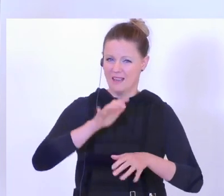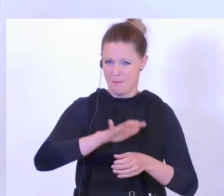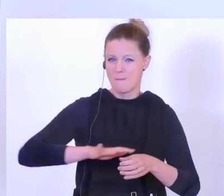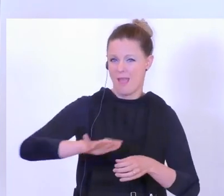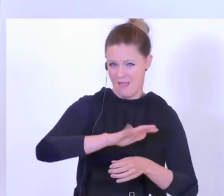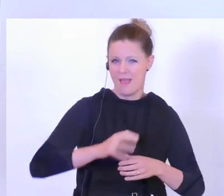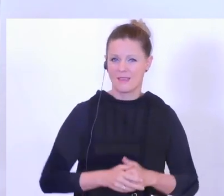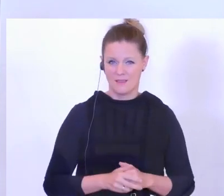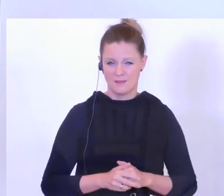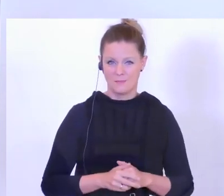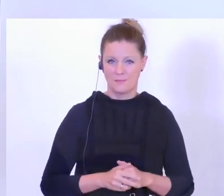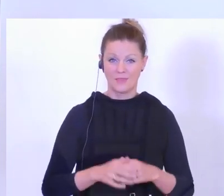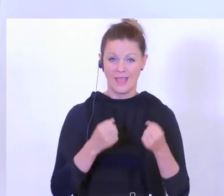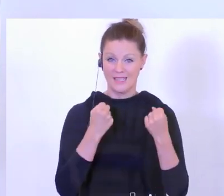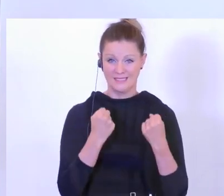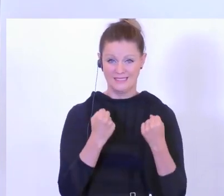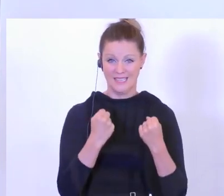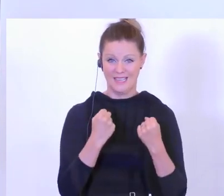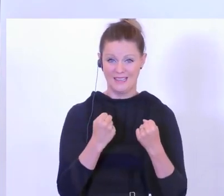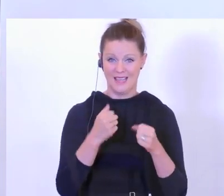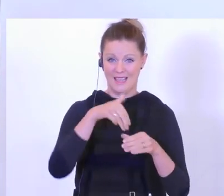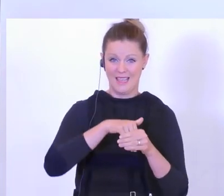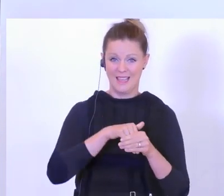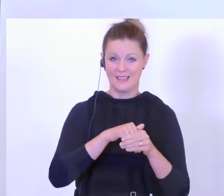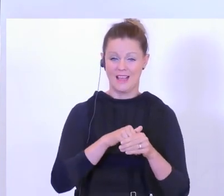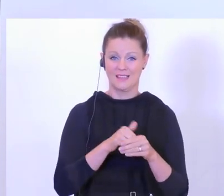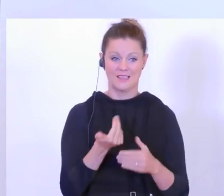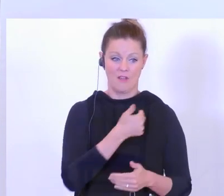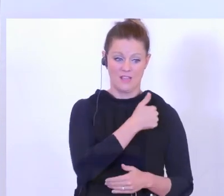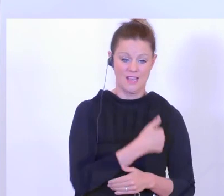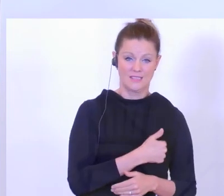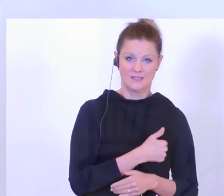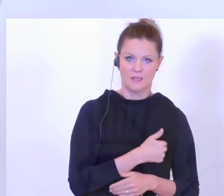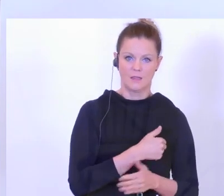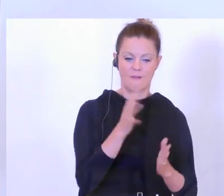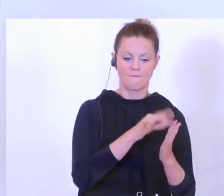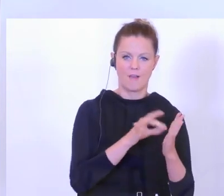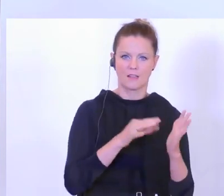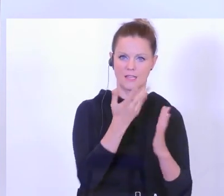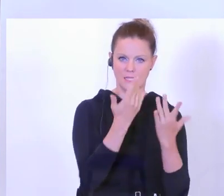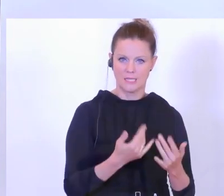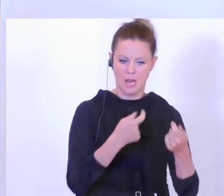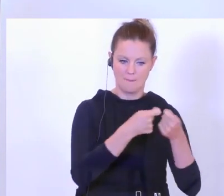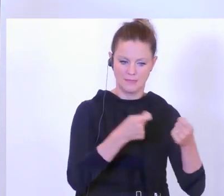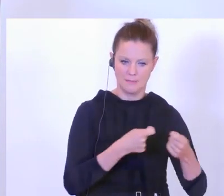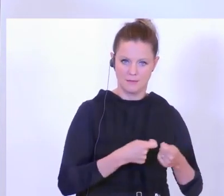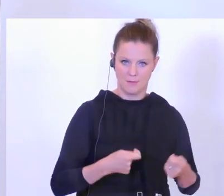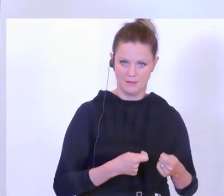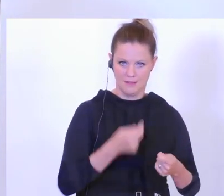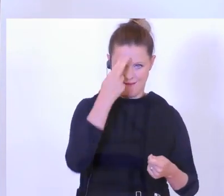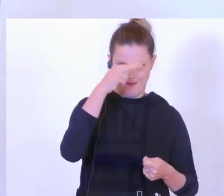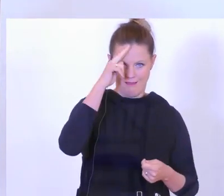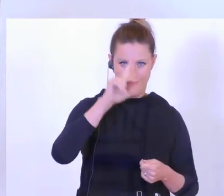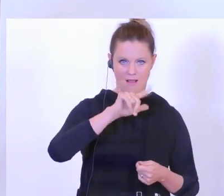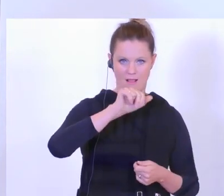Sicherheit hat zwei Ebenen. Auf der einen Seite das Faktische, dass man an Zahlen messen kann. Da wird der General Lang die Präsentation